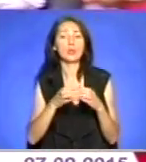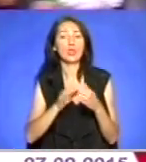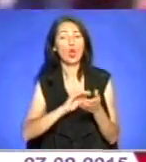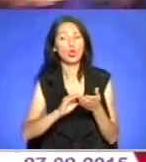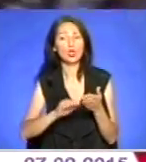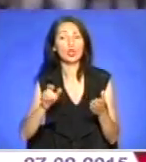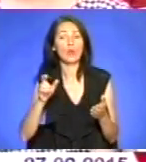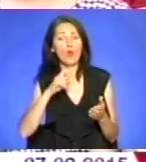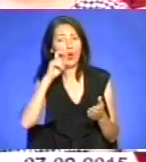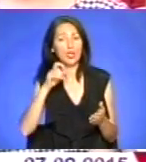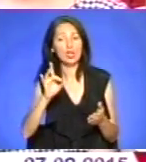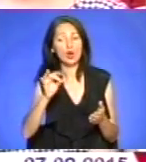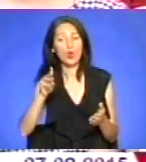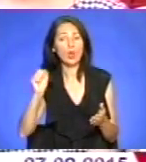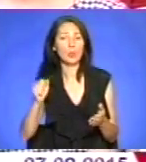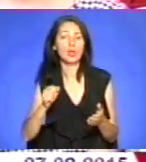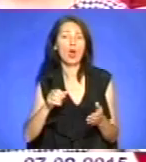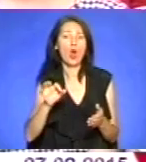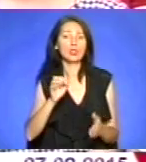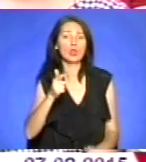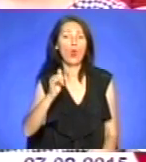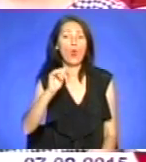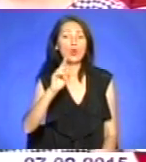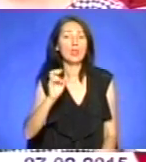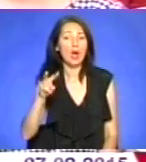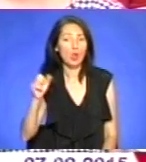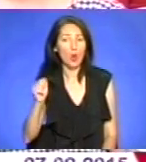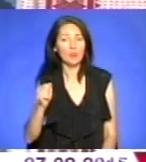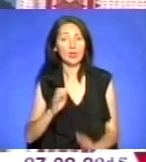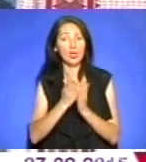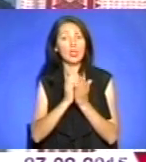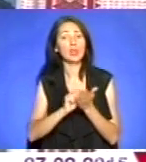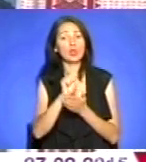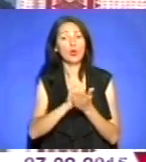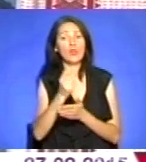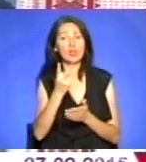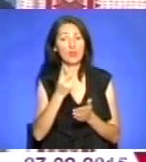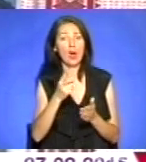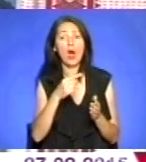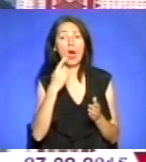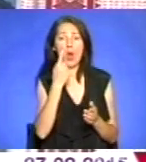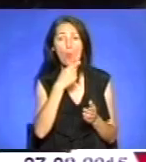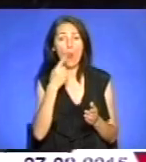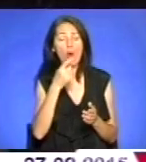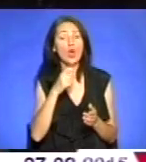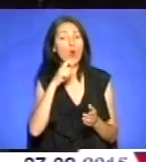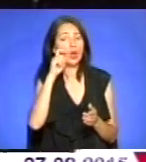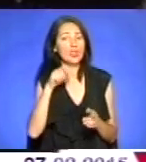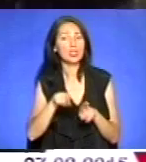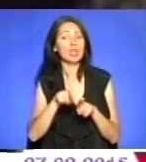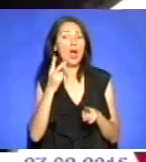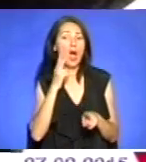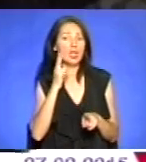Микола Ротман Олександр Гуцелов. Книга видана двома мовами – українською і англійською. Якби